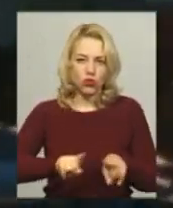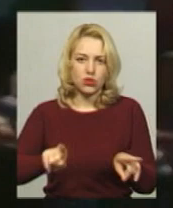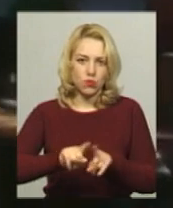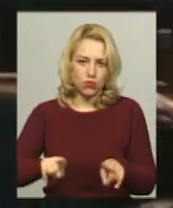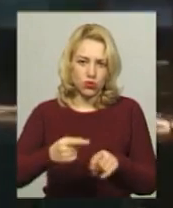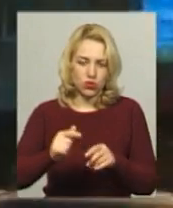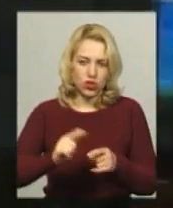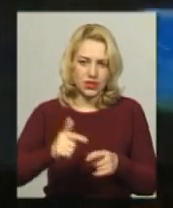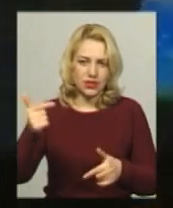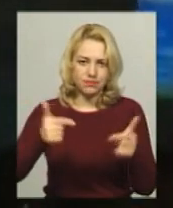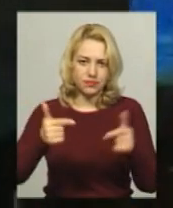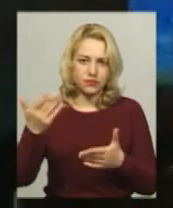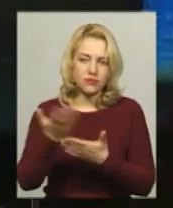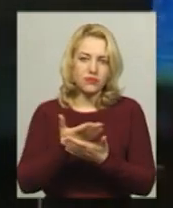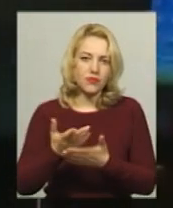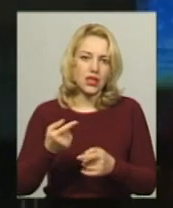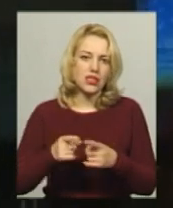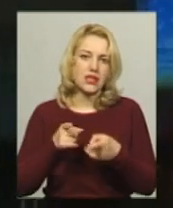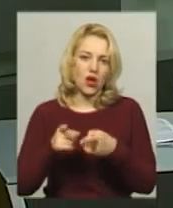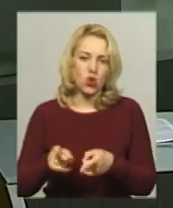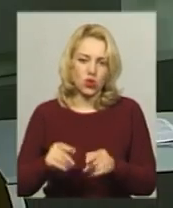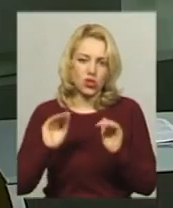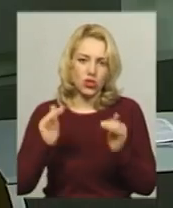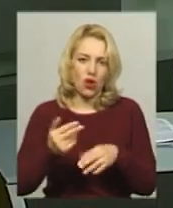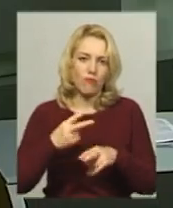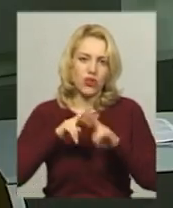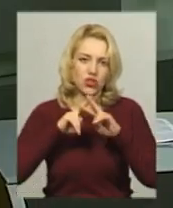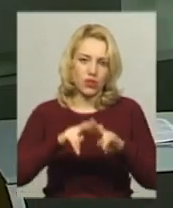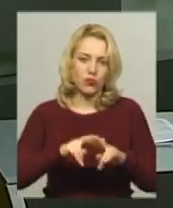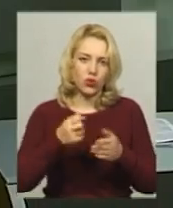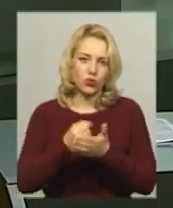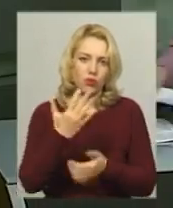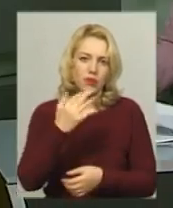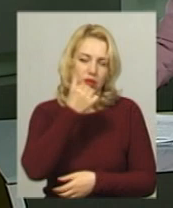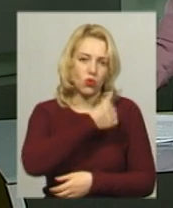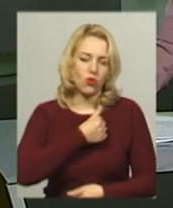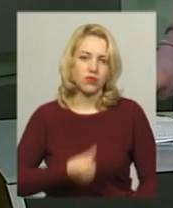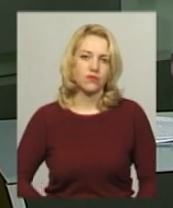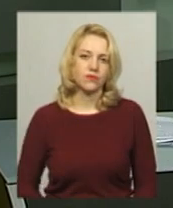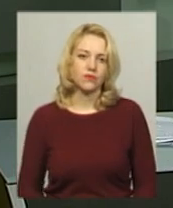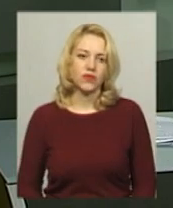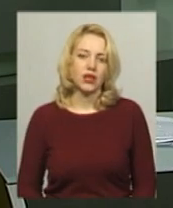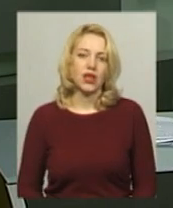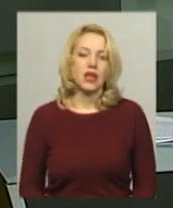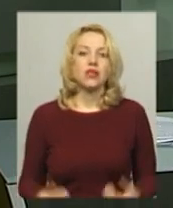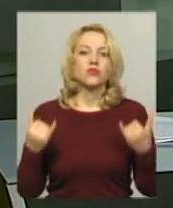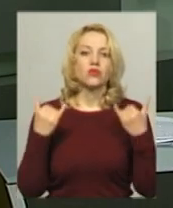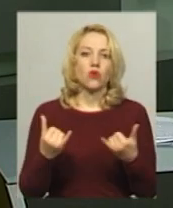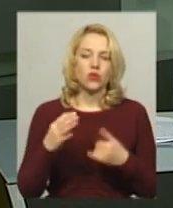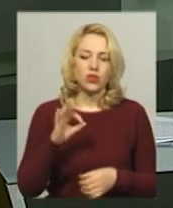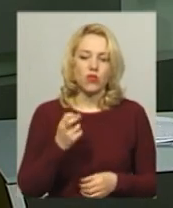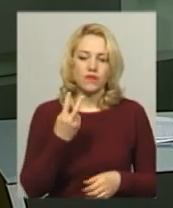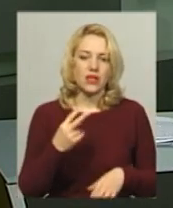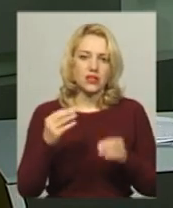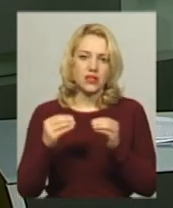порнографічні матеріали на відеоборді, загрожує обмеження волі строком до 5 років. Сьогодні о 12